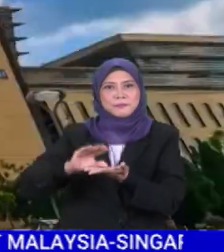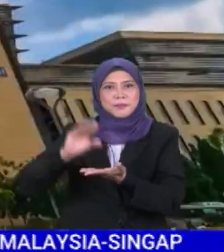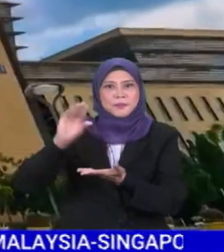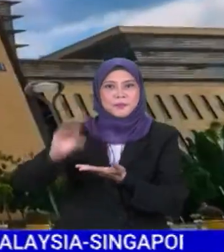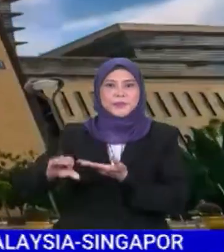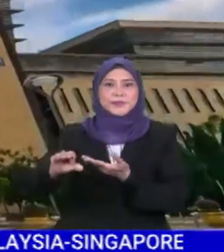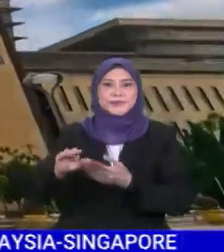Terima kasih kerana menonton!